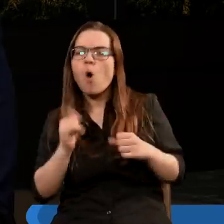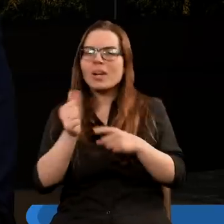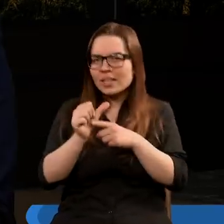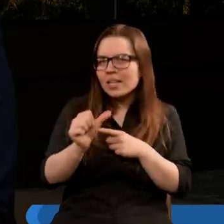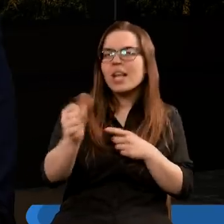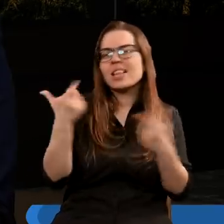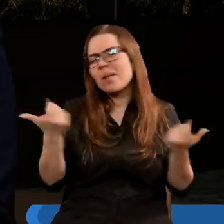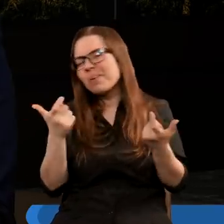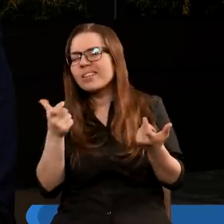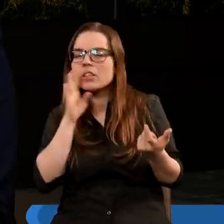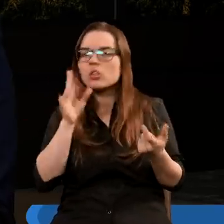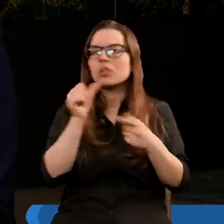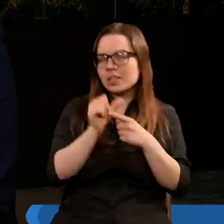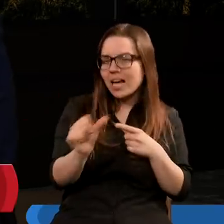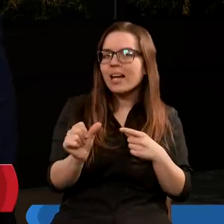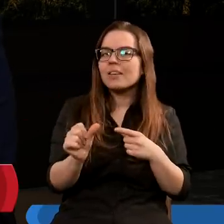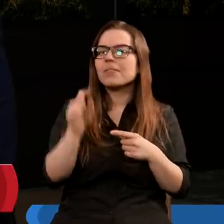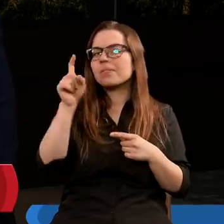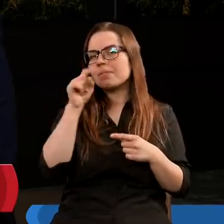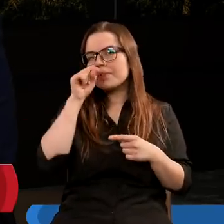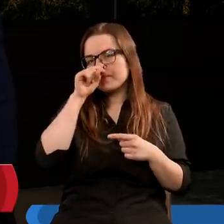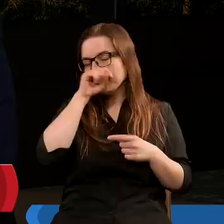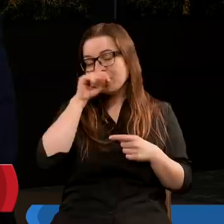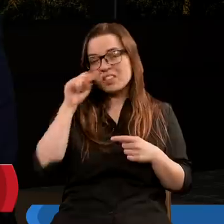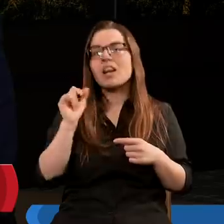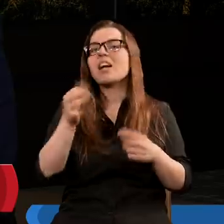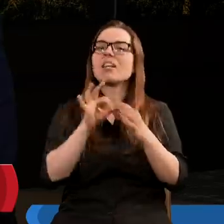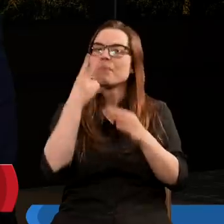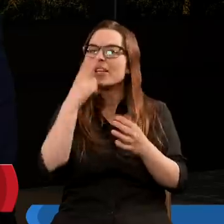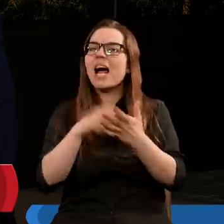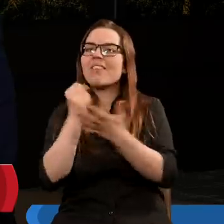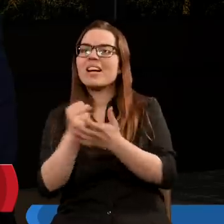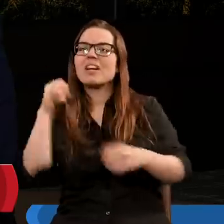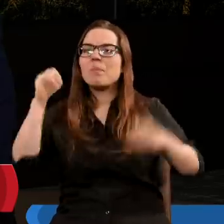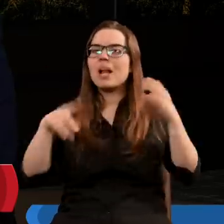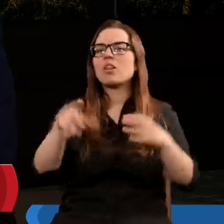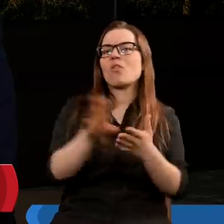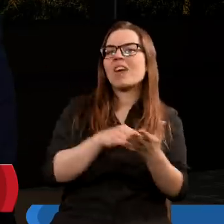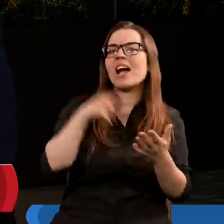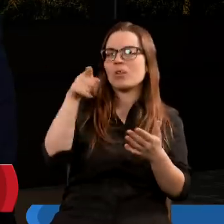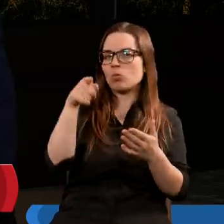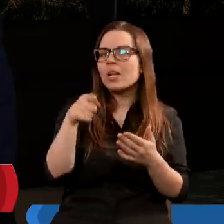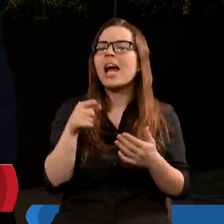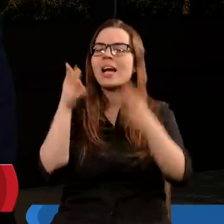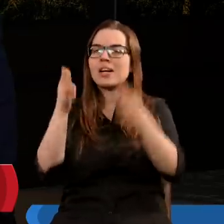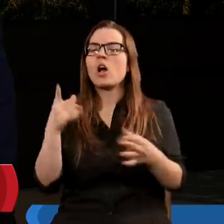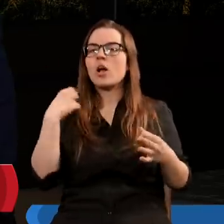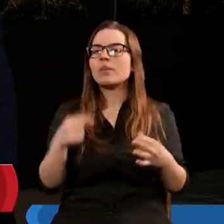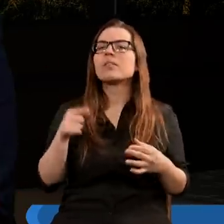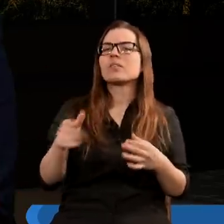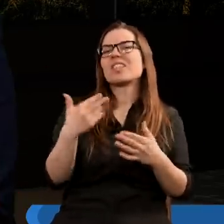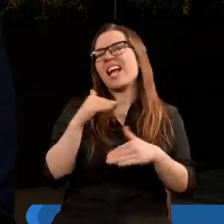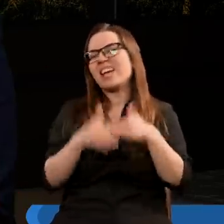niebezpiecznego, tak się nam kojarzy z tym. W ogóle kiedy patrzymy na kwestię plagi, jest to według mnie jakieś masowe nieszczęście.